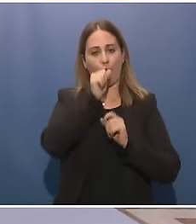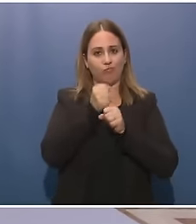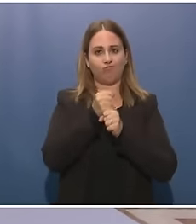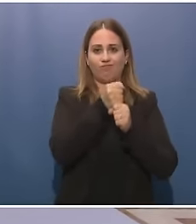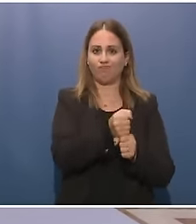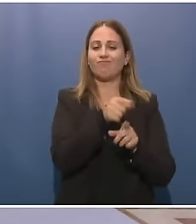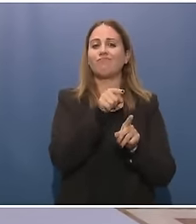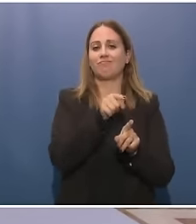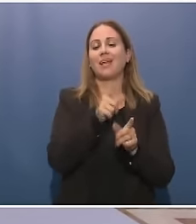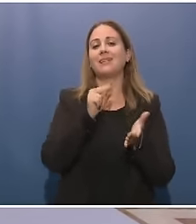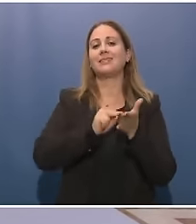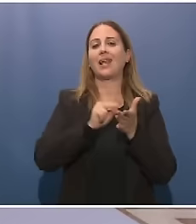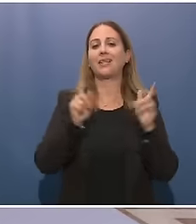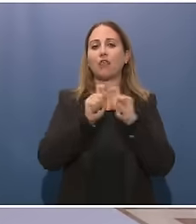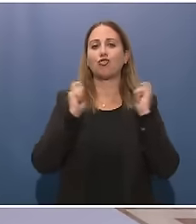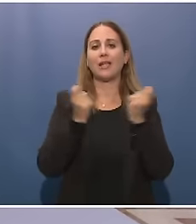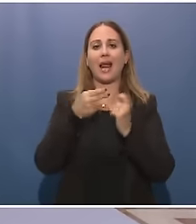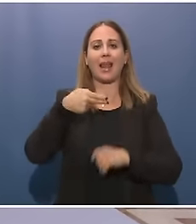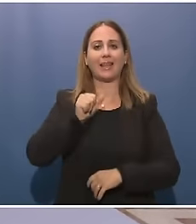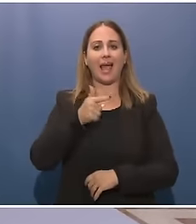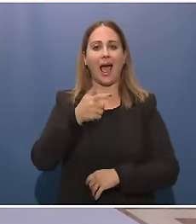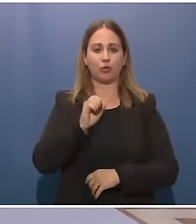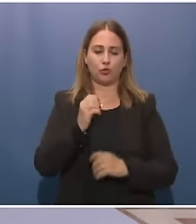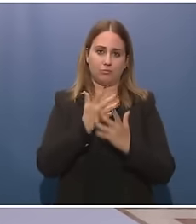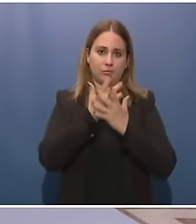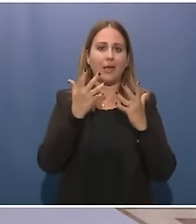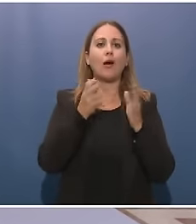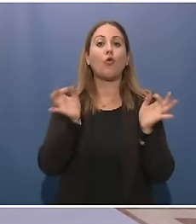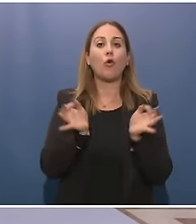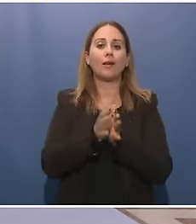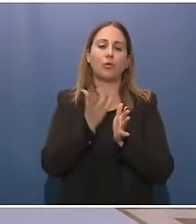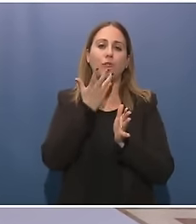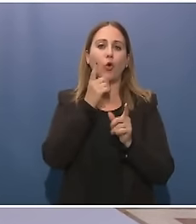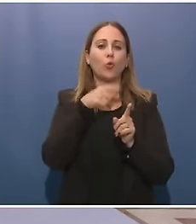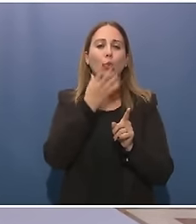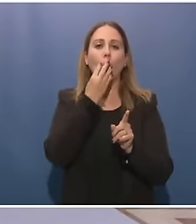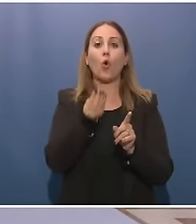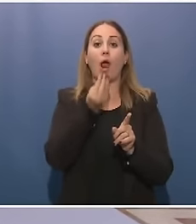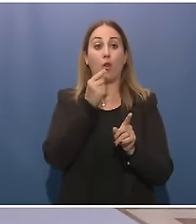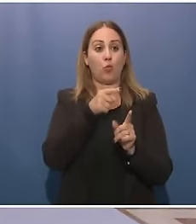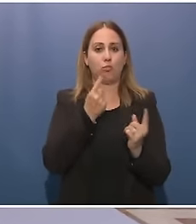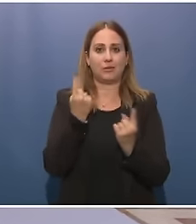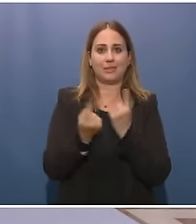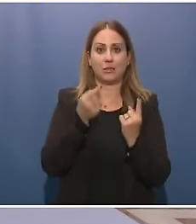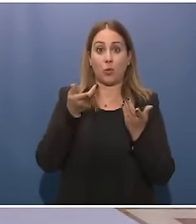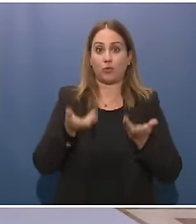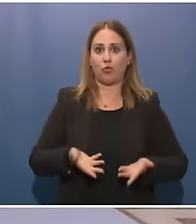per questo importantissimo incarico in un tempo molto complesso come quello che stiamo